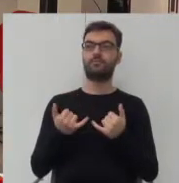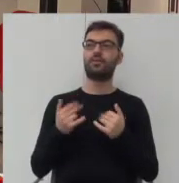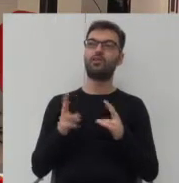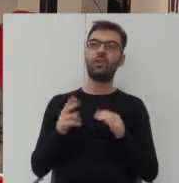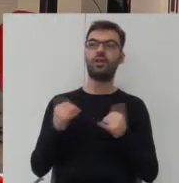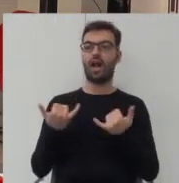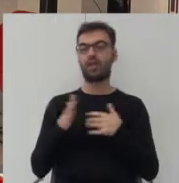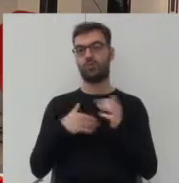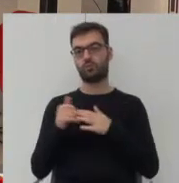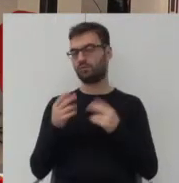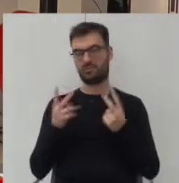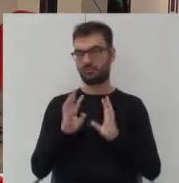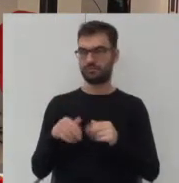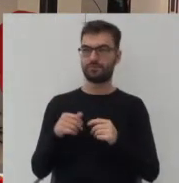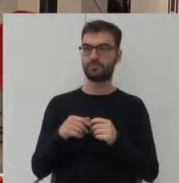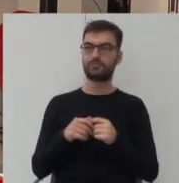budował.